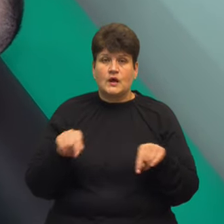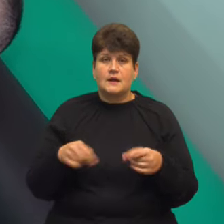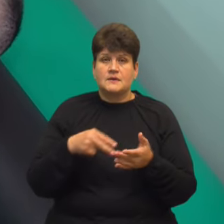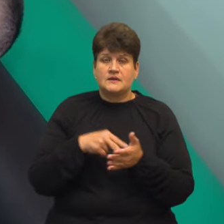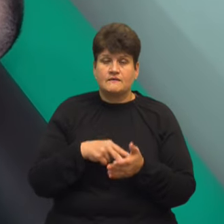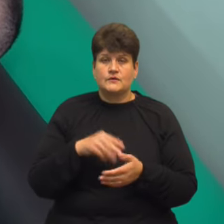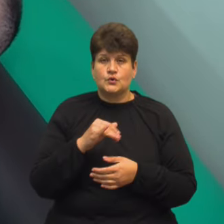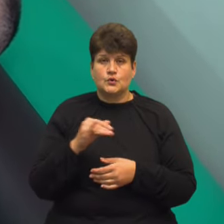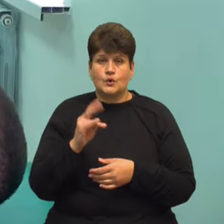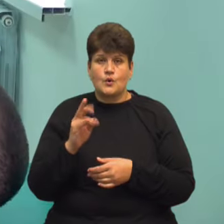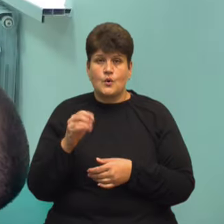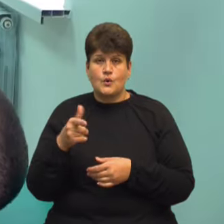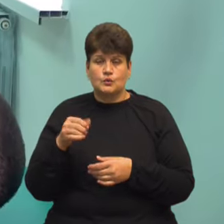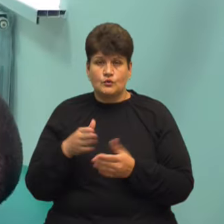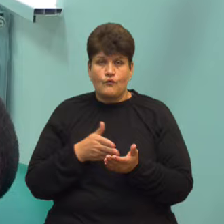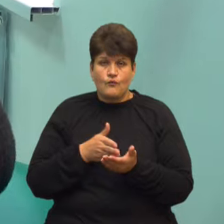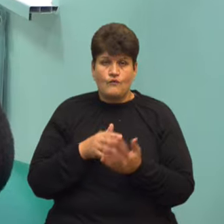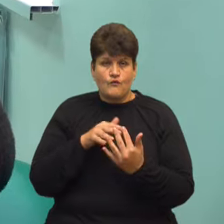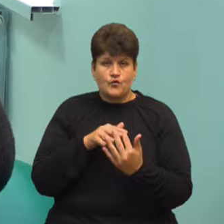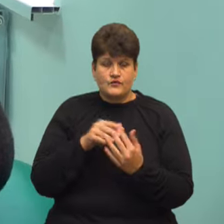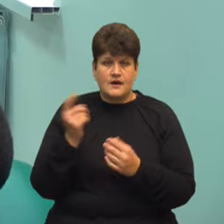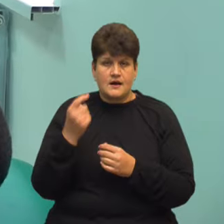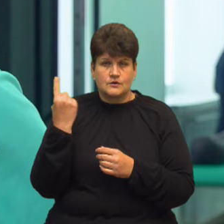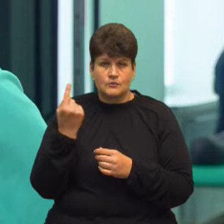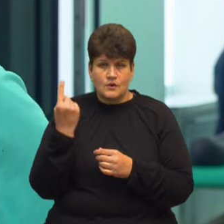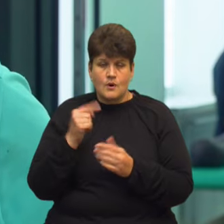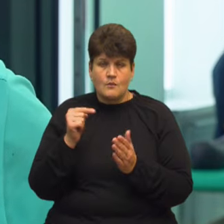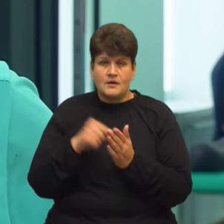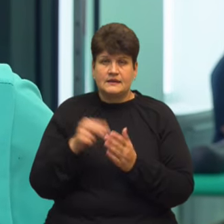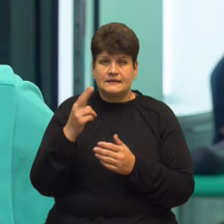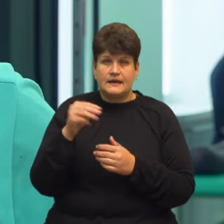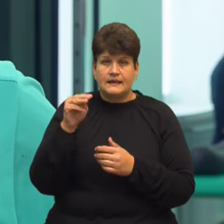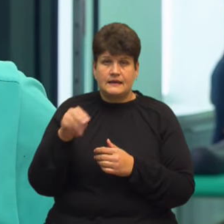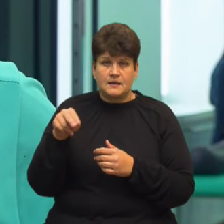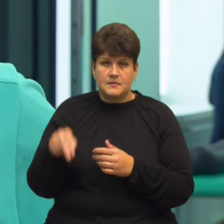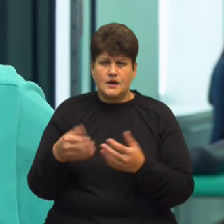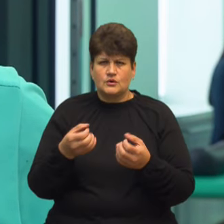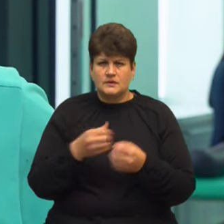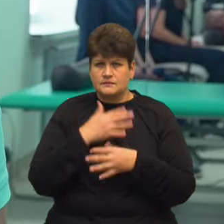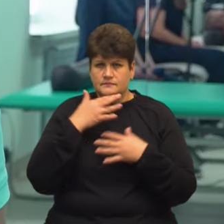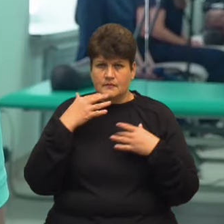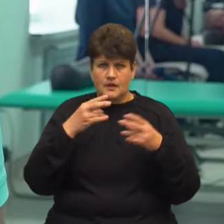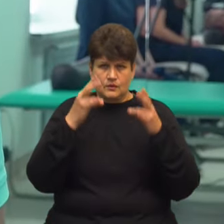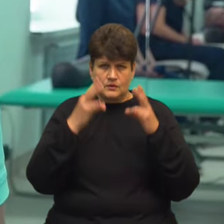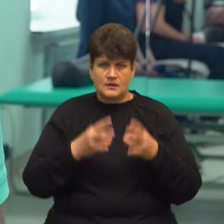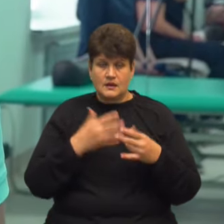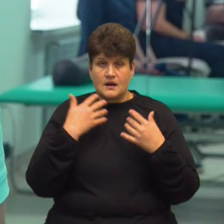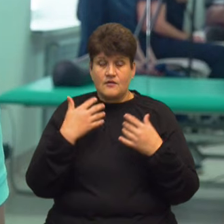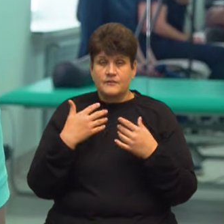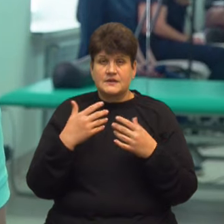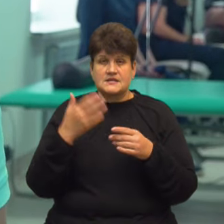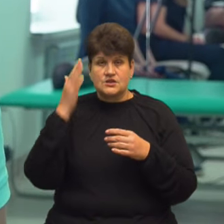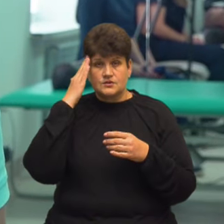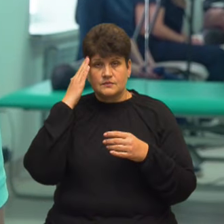Когут Воюючи на Харківському напрямку, чоловік потрапив у ДТП Каже, отримав численні травми Це червно-мозгові,